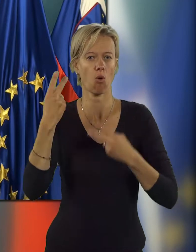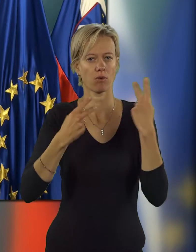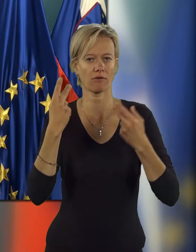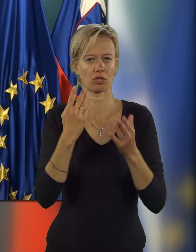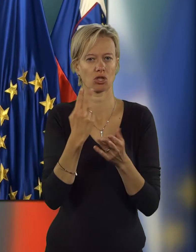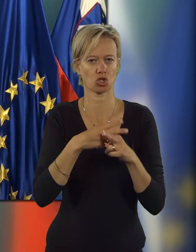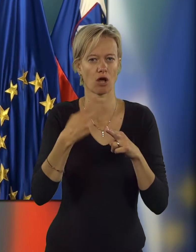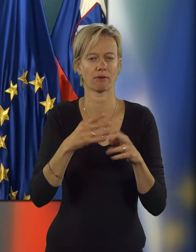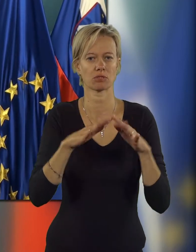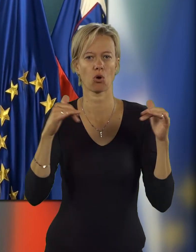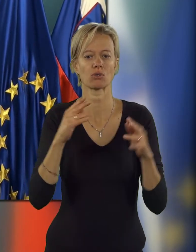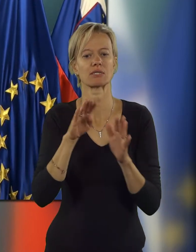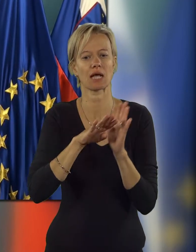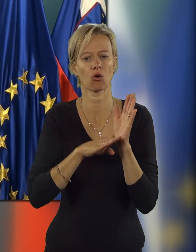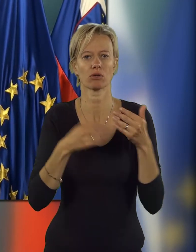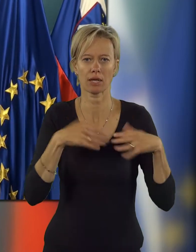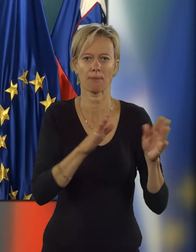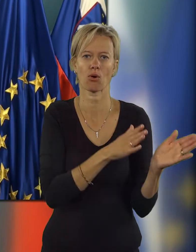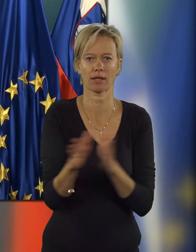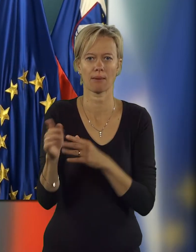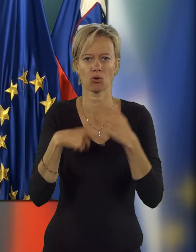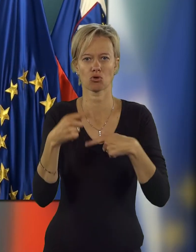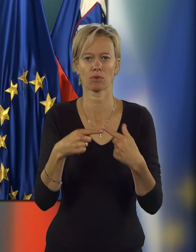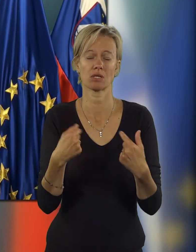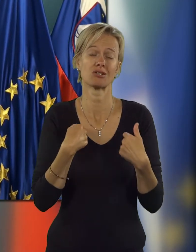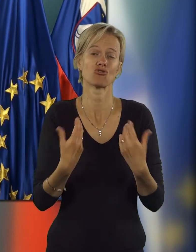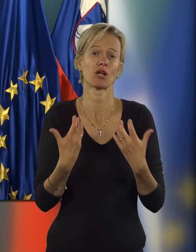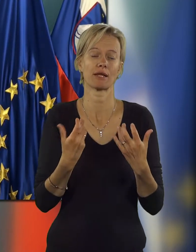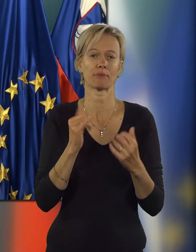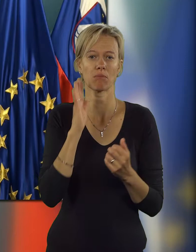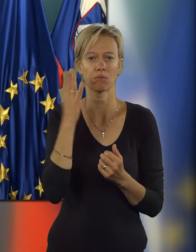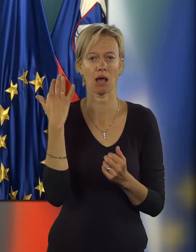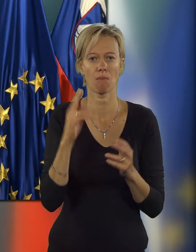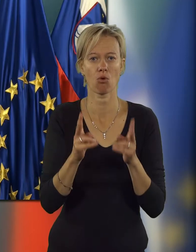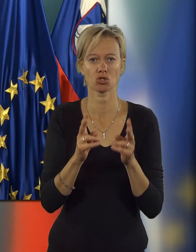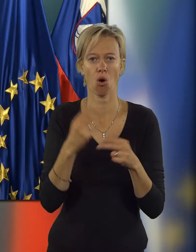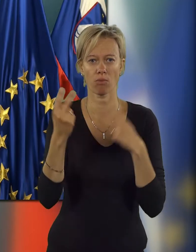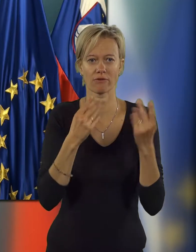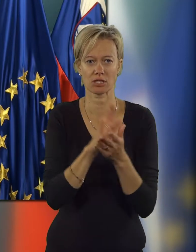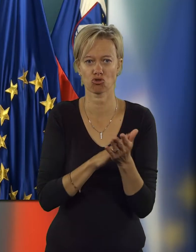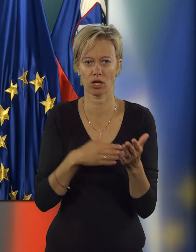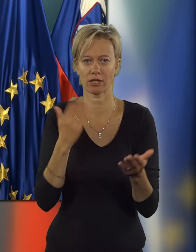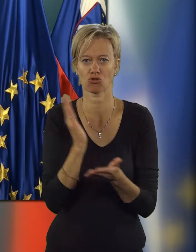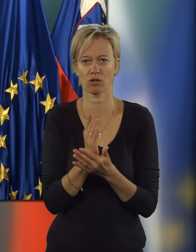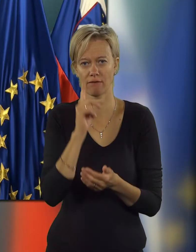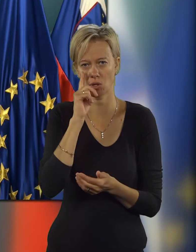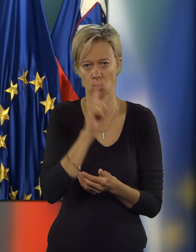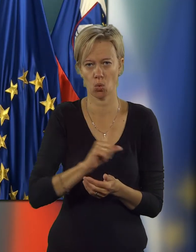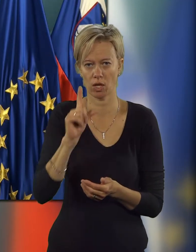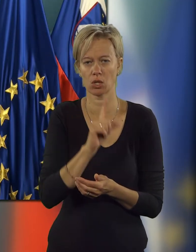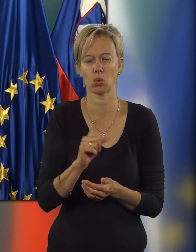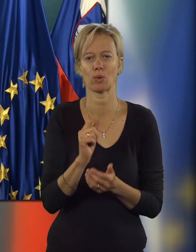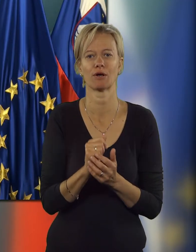obravnave v državnem zboru. Zakon gre po rednem postopku. Želim si, da bi bila možna obravnava začetek obravnave že